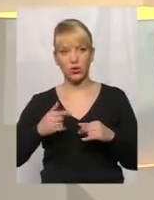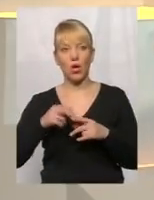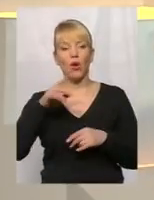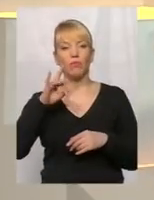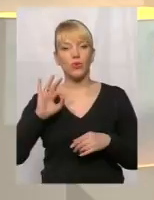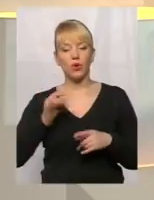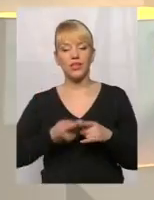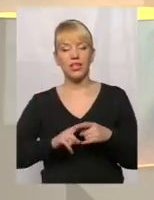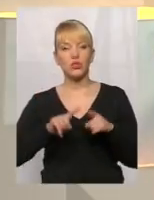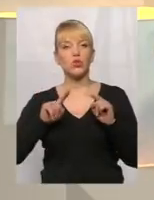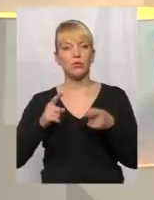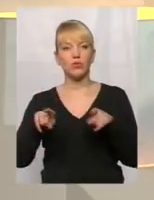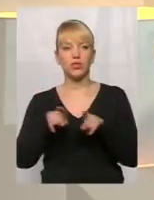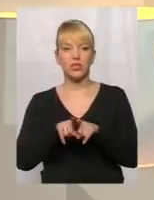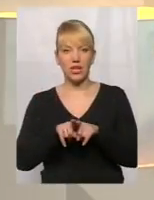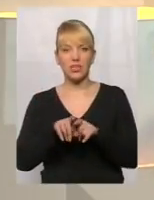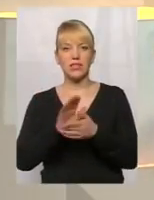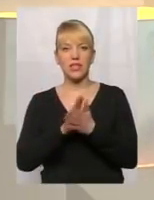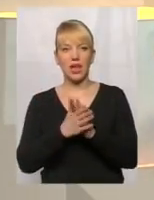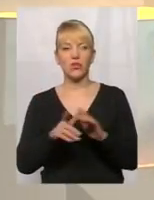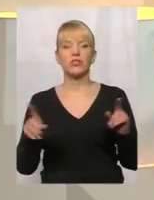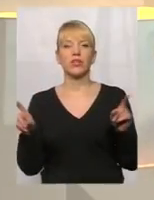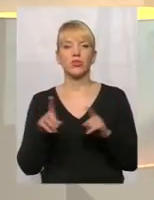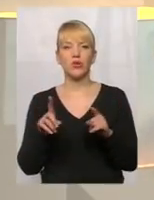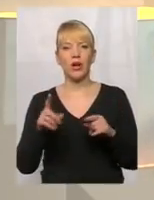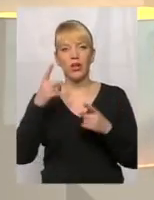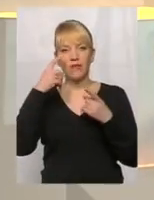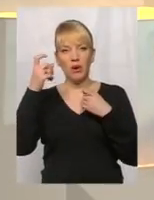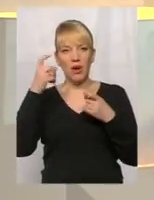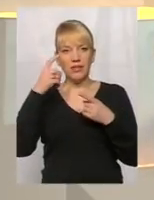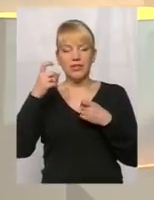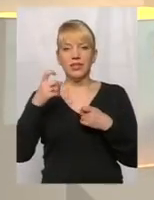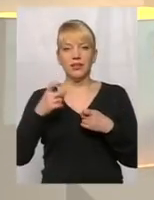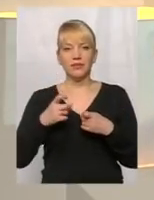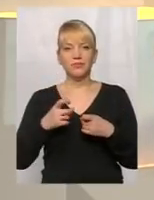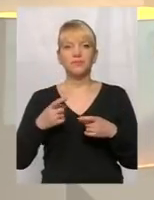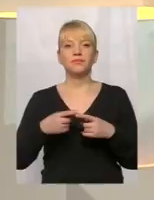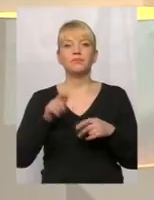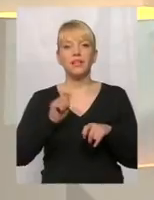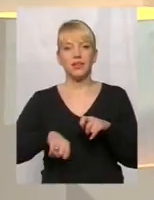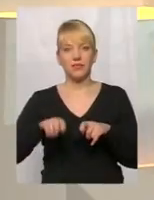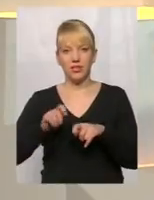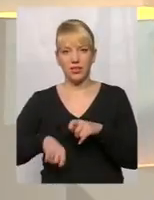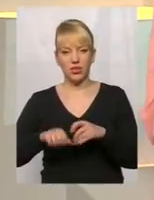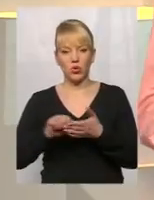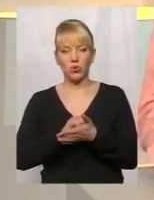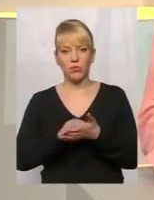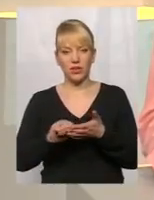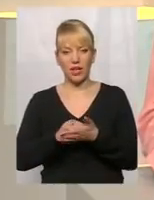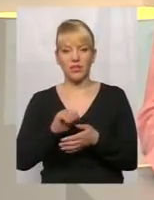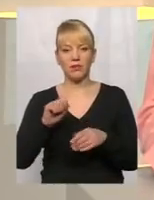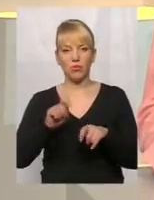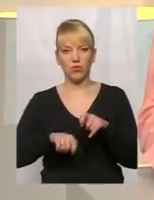те, чому так склалося, що інформація перевірки, документальної